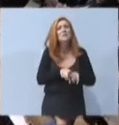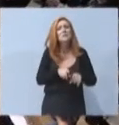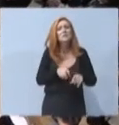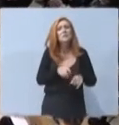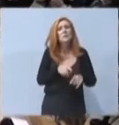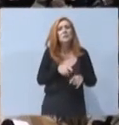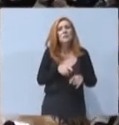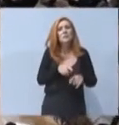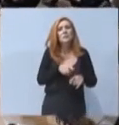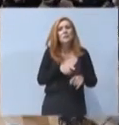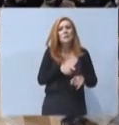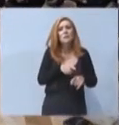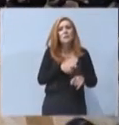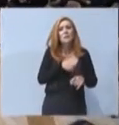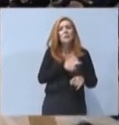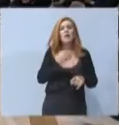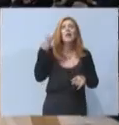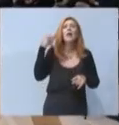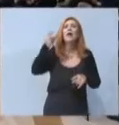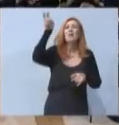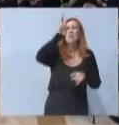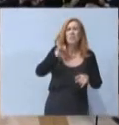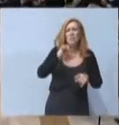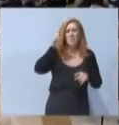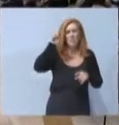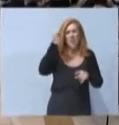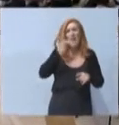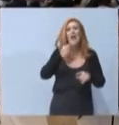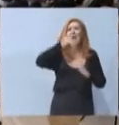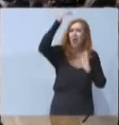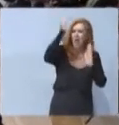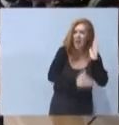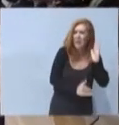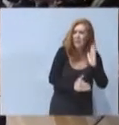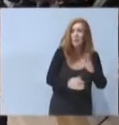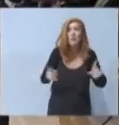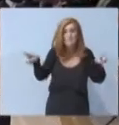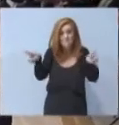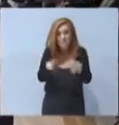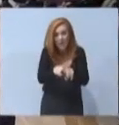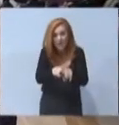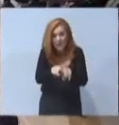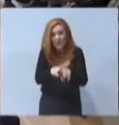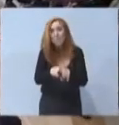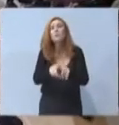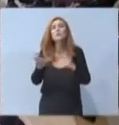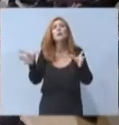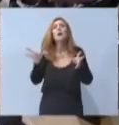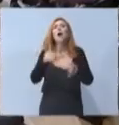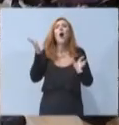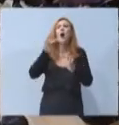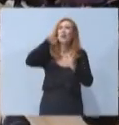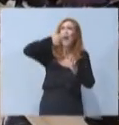οποία παραχωρεί η ίδια η δημόσια επιχείρηση λεκτισμού θα απομειώσουν δραστικά ή και θα μηδενίσουν τις